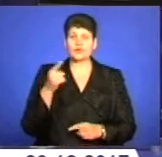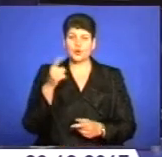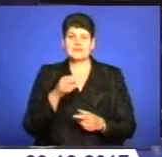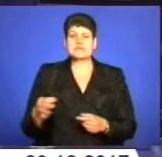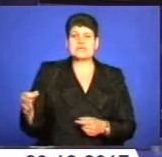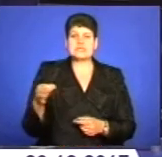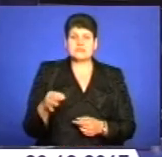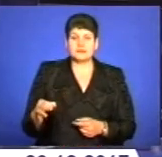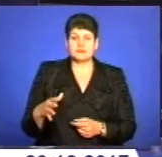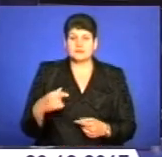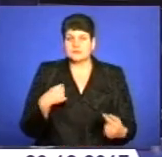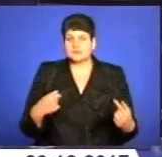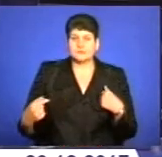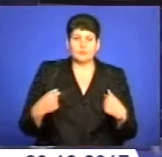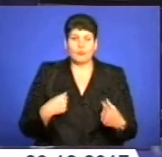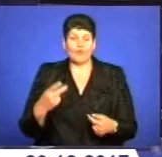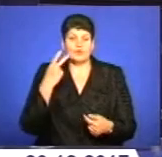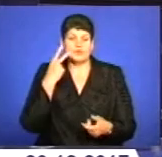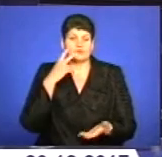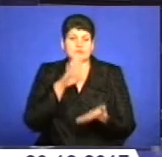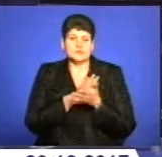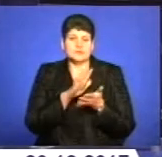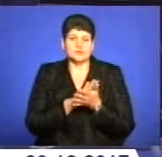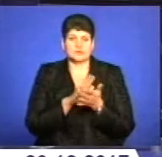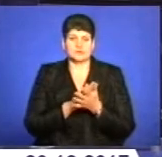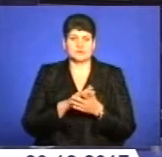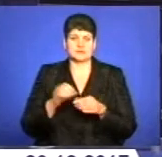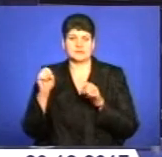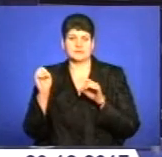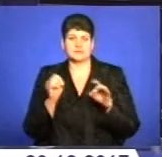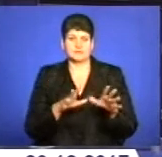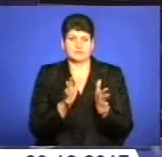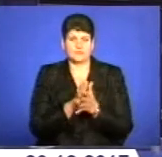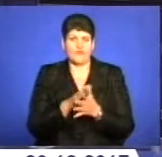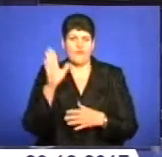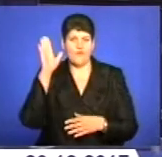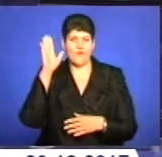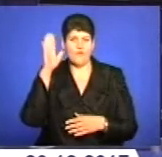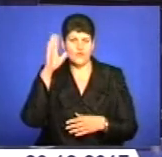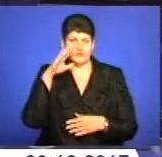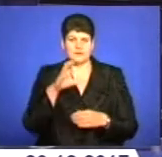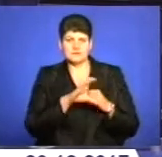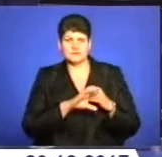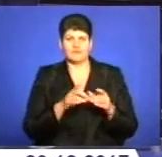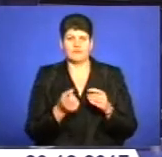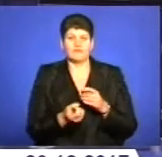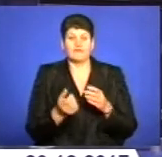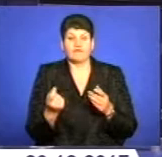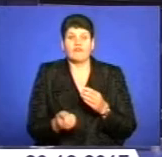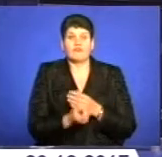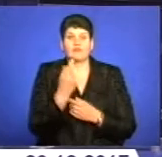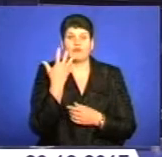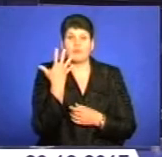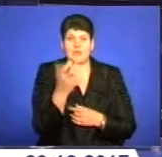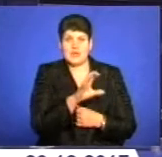потерпає від постійного забруднення стічними водами. Наразі виявлено п'ять колекторів, через які нечистоти потрапляють у